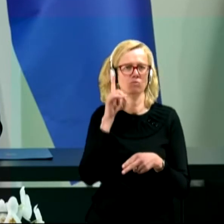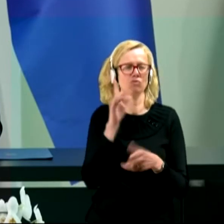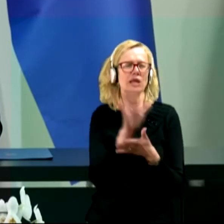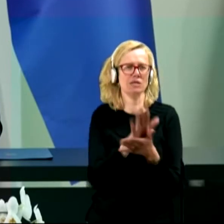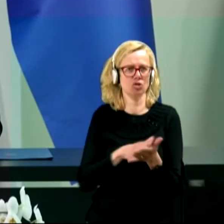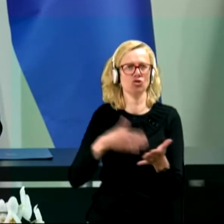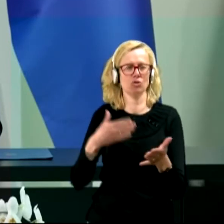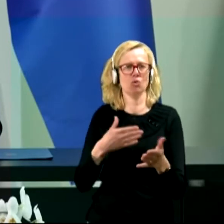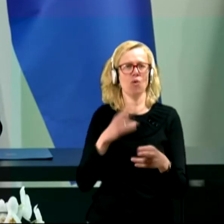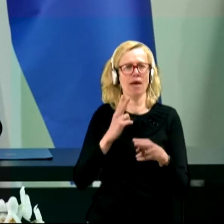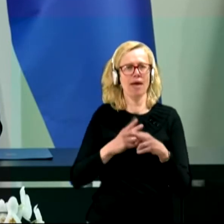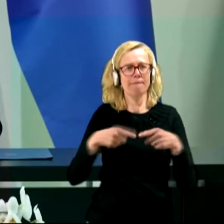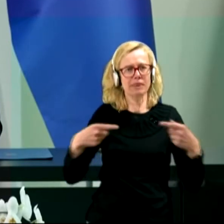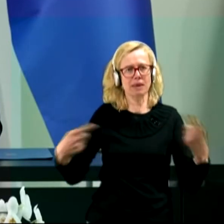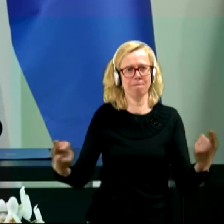epidemije.